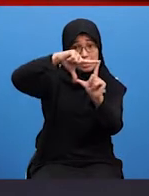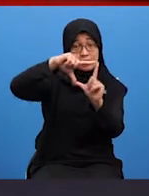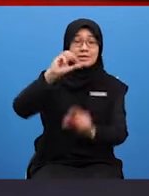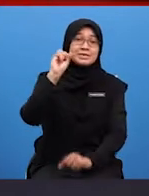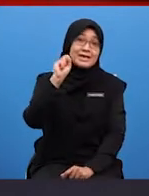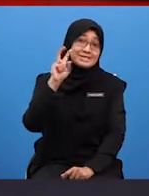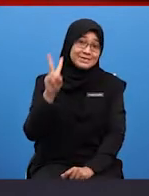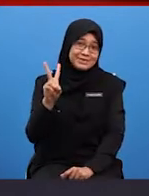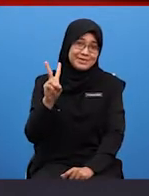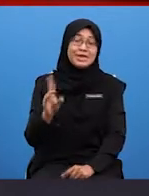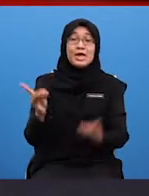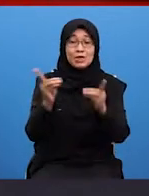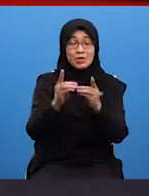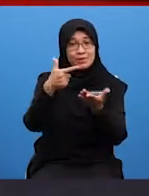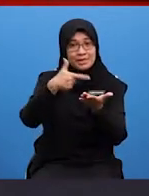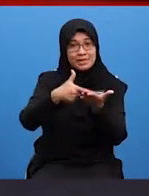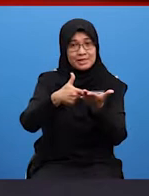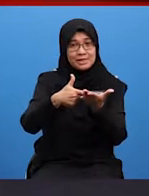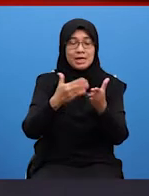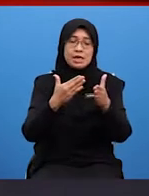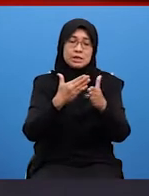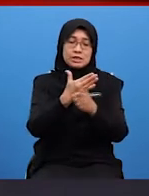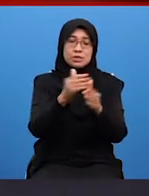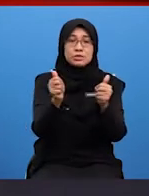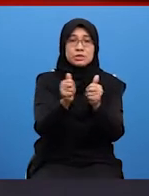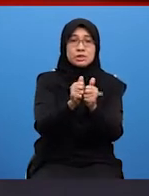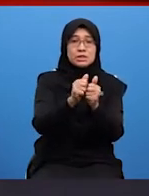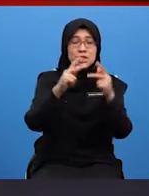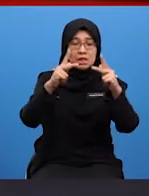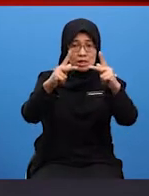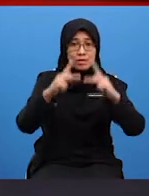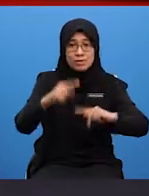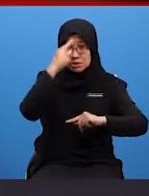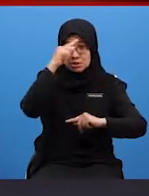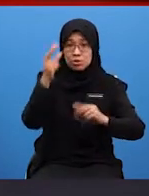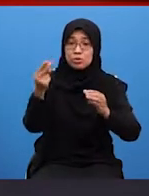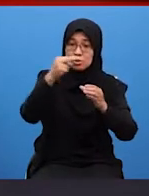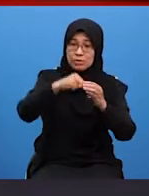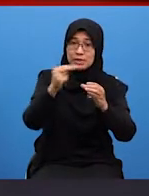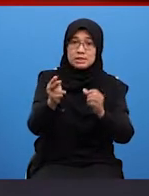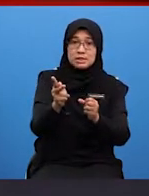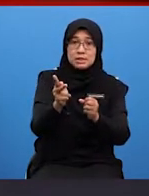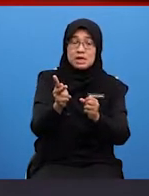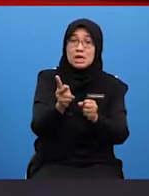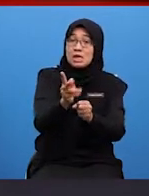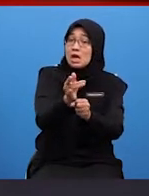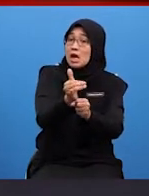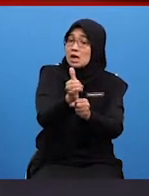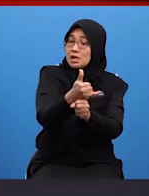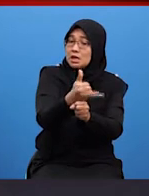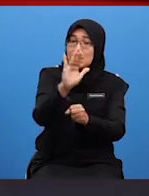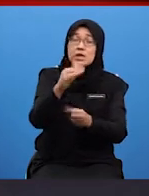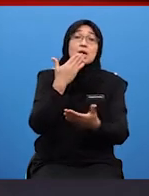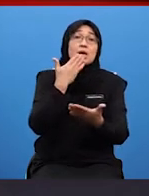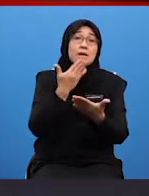sekalian, kita berjumpa lagi Dan kita akan meruskan dengan proses untuk menghasilkan satu karya yang terbaik Dan sekarang